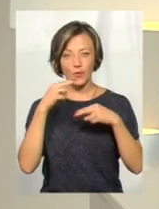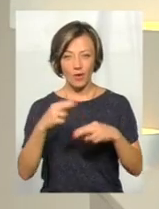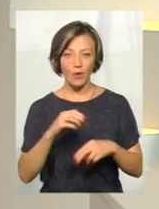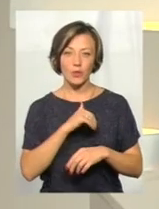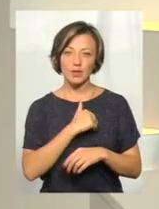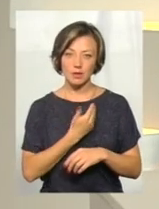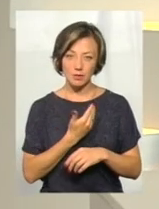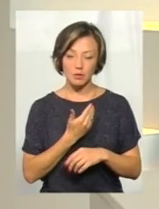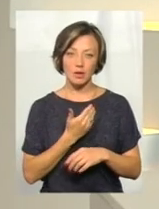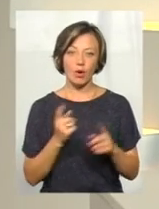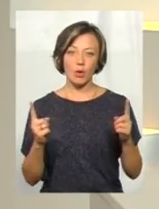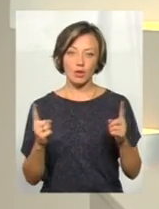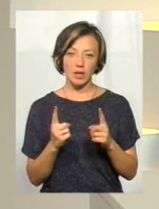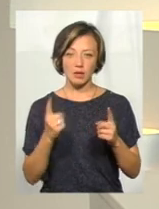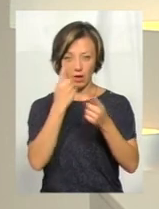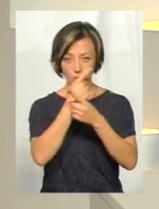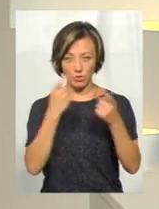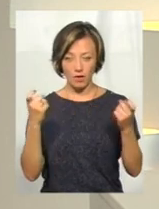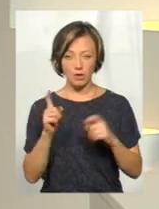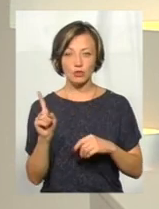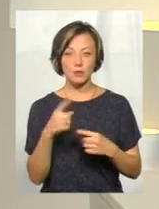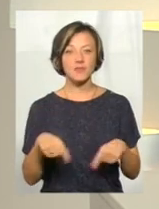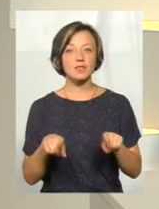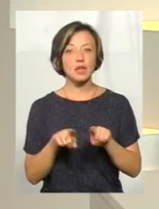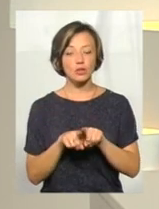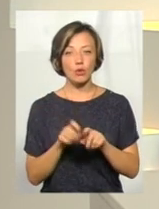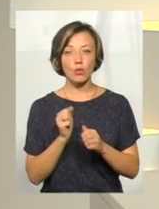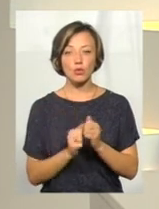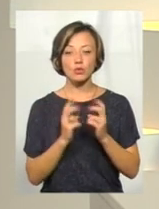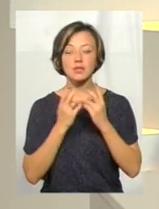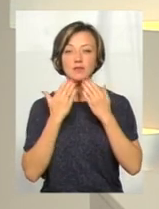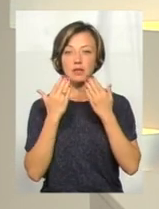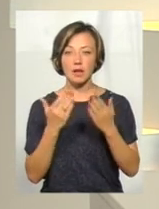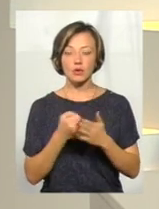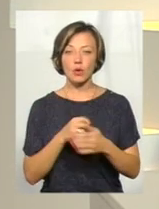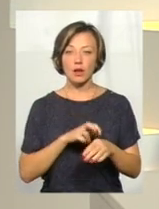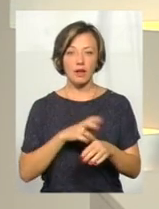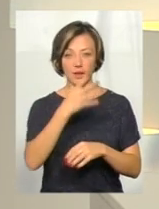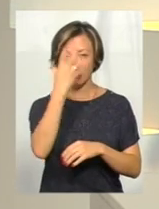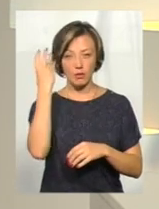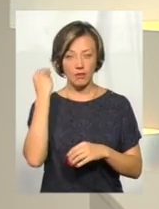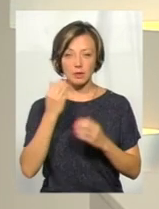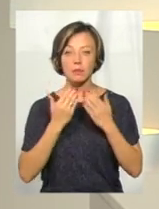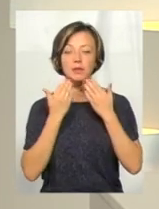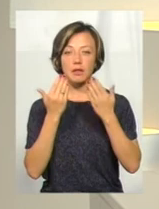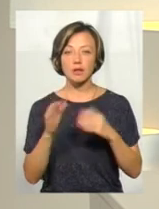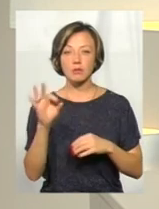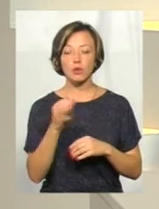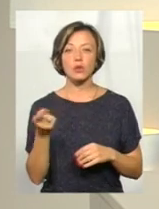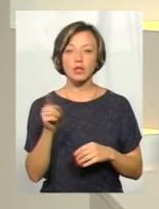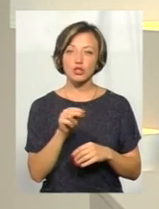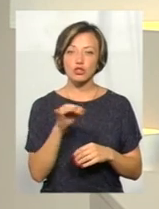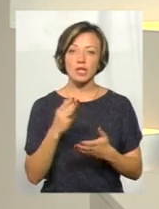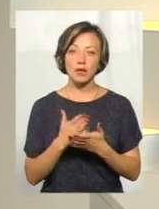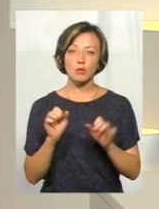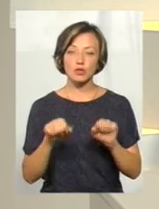І хотілося б коротенько анонсувати, щоб все ж таки кожен, хто звертається до лікаря, не забувайте питати про те, чи